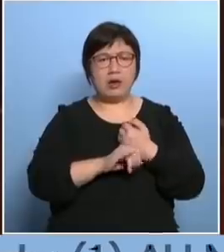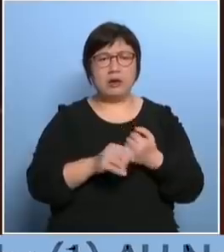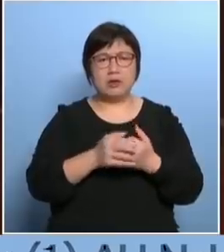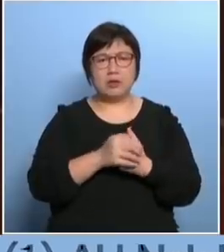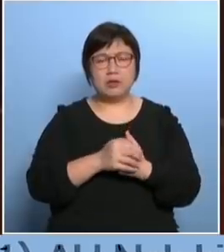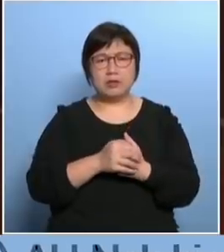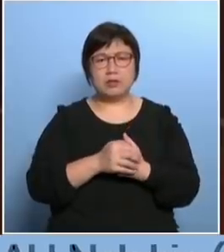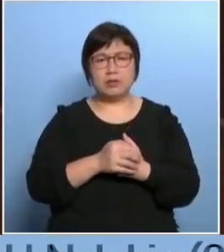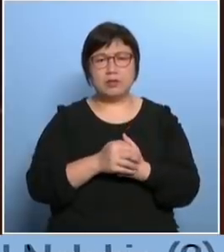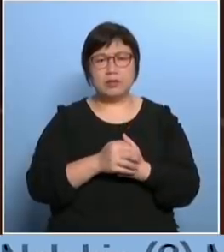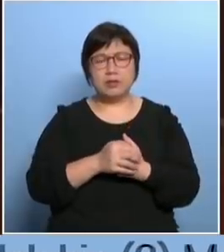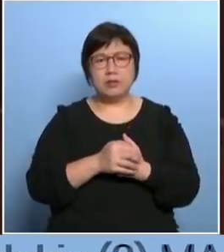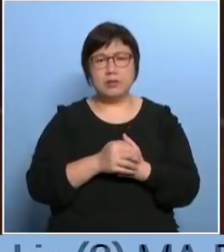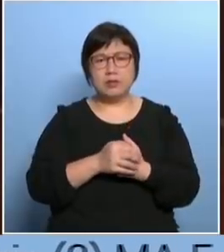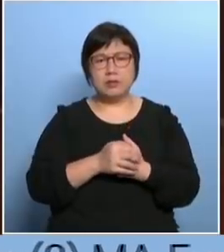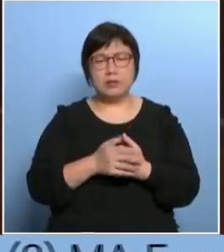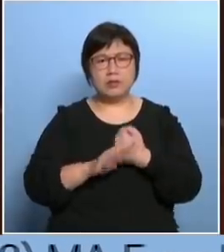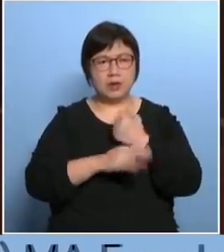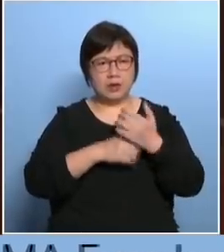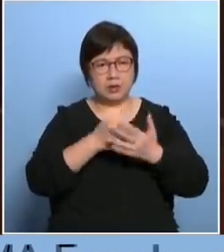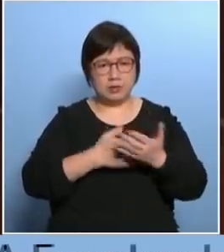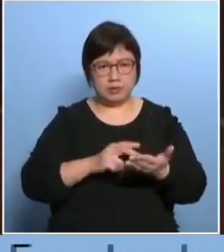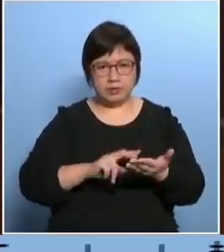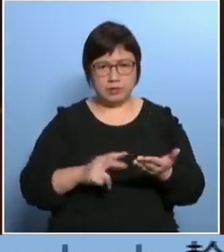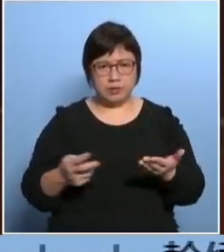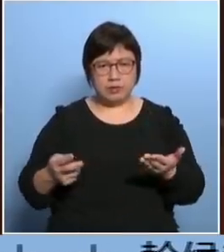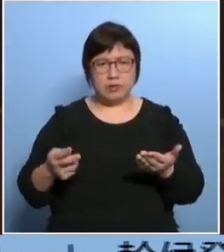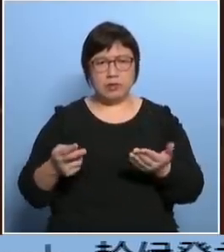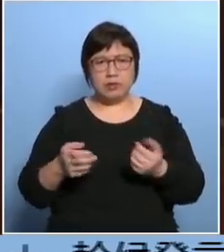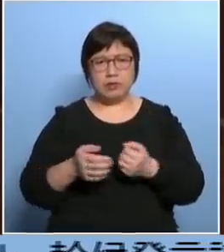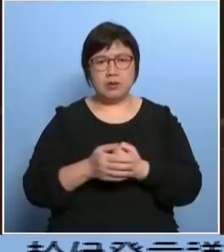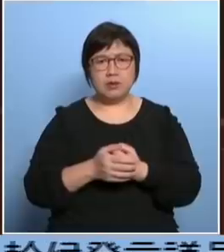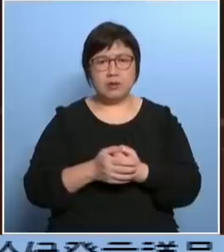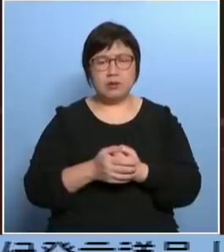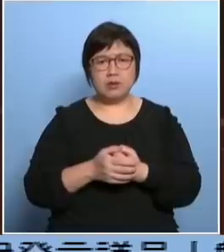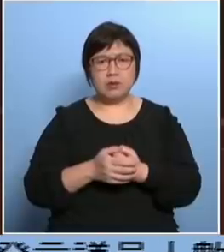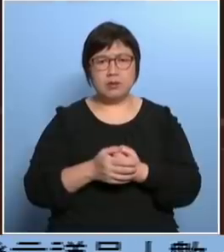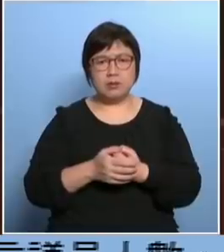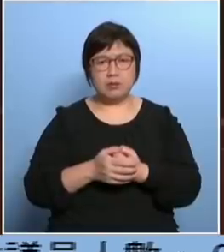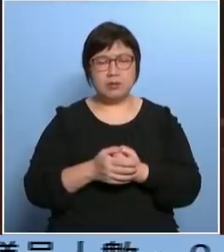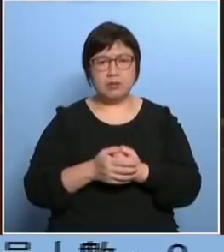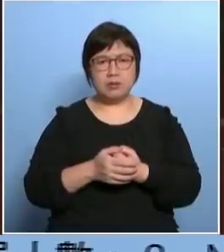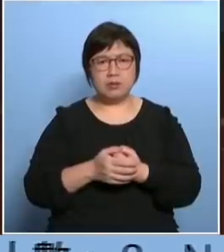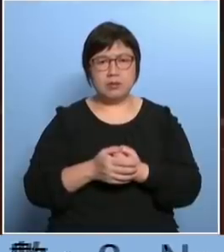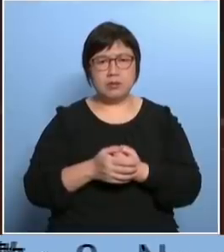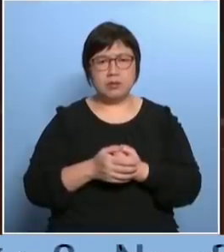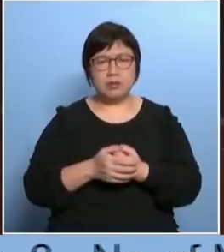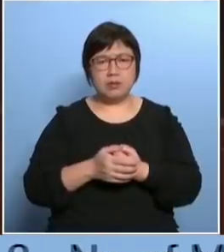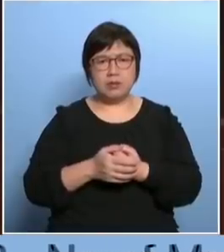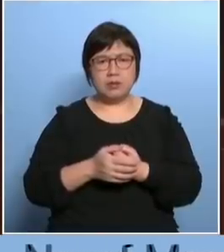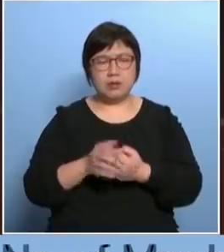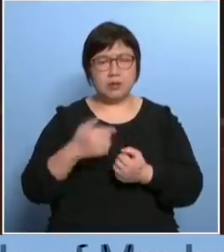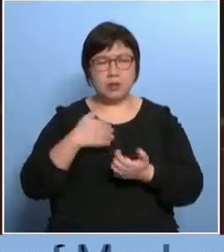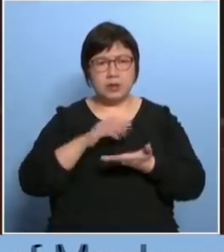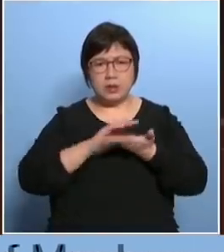更加重要的就是这些法例的修订呢是不能够确保到我们一个很明确的